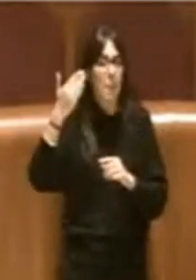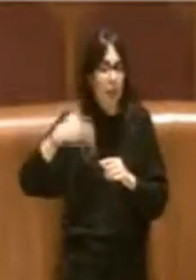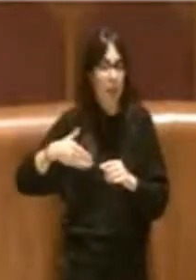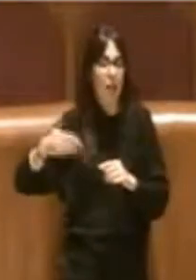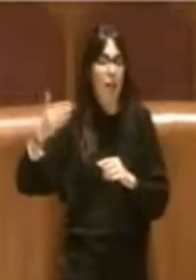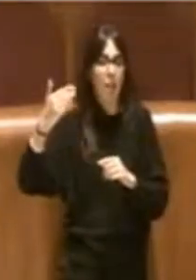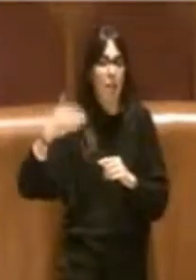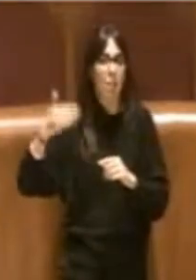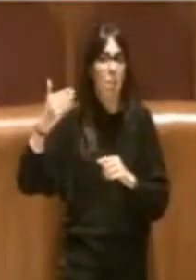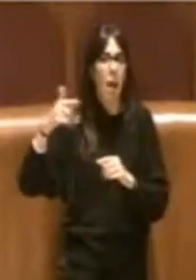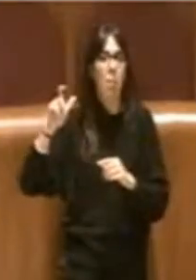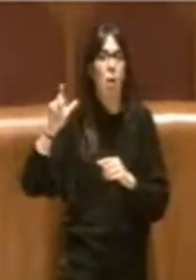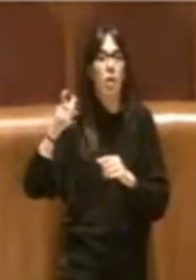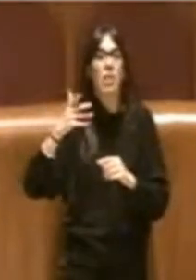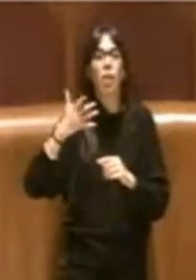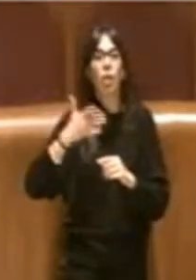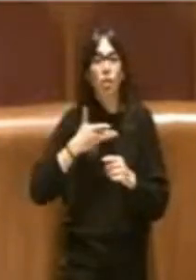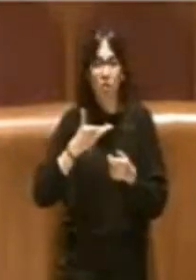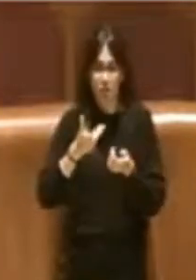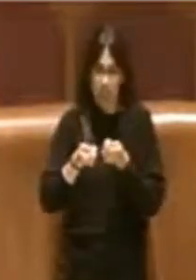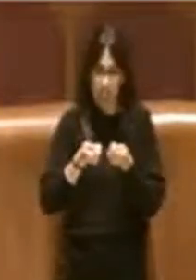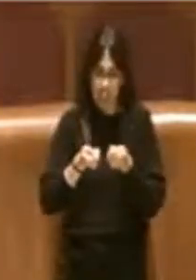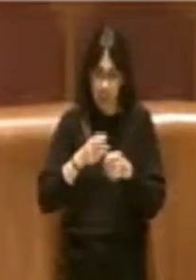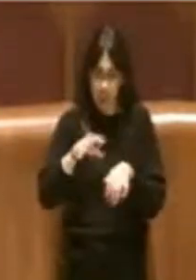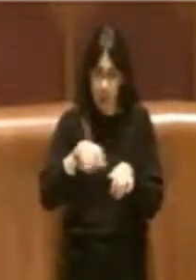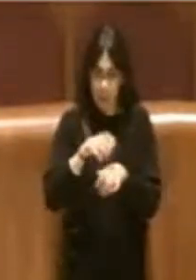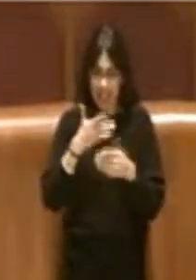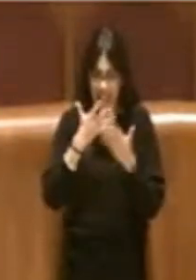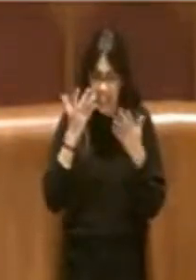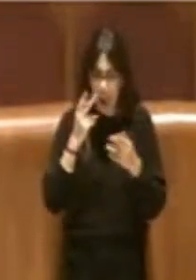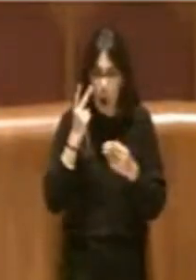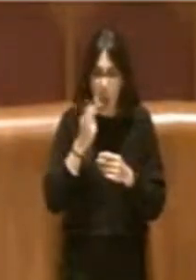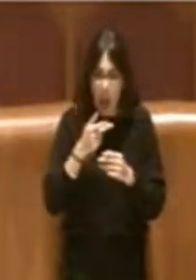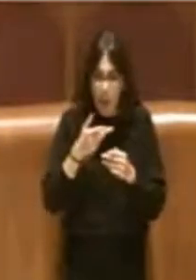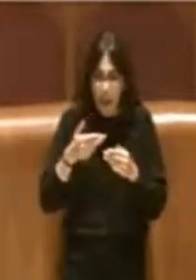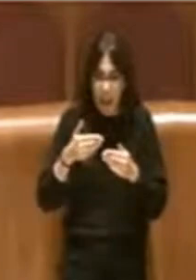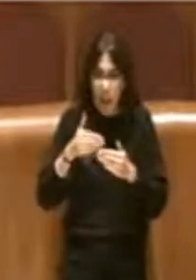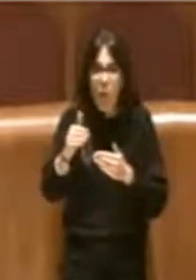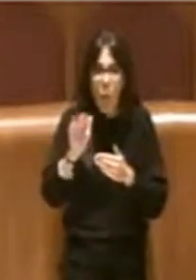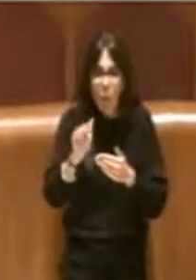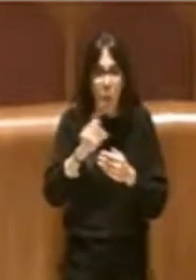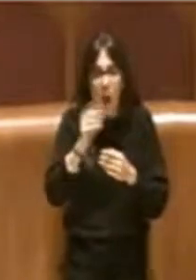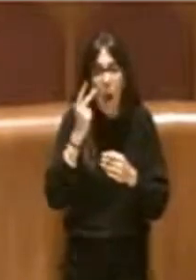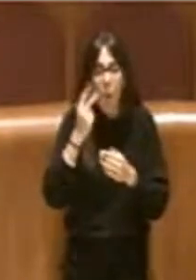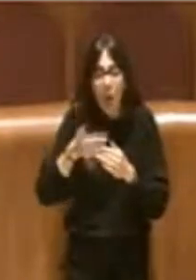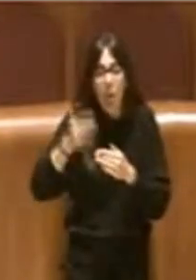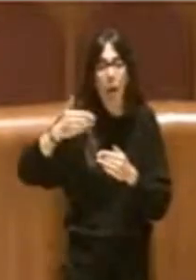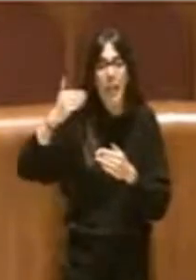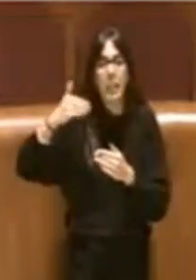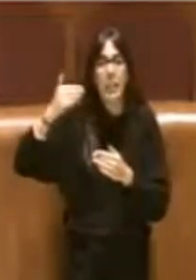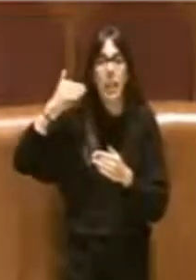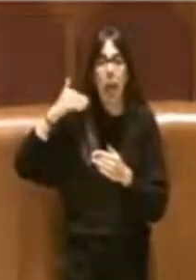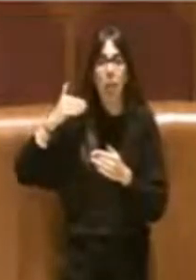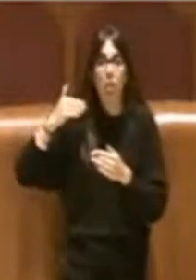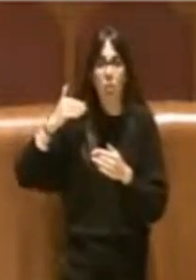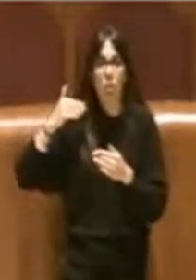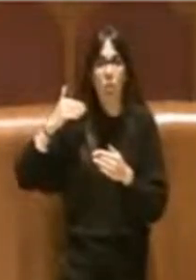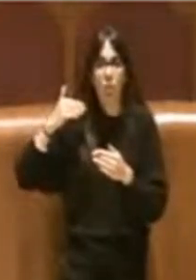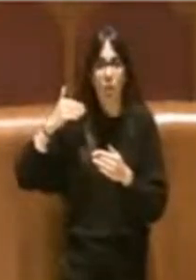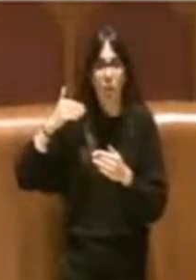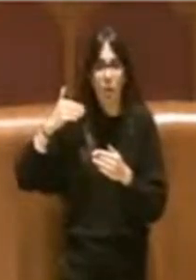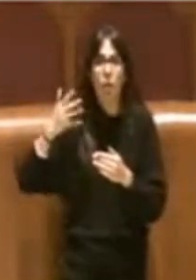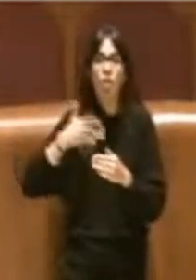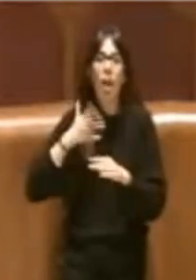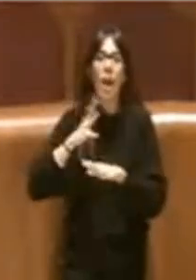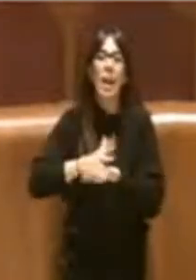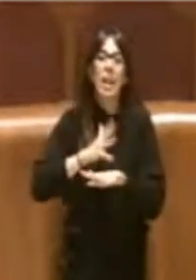gestione commissariale ha poi dovuto trattare con questo intervento purificatore del governo Berlusconi